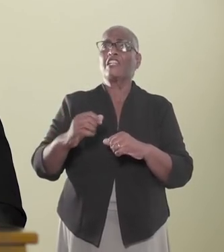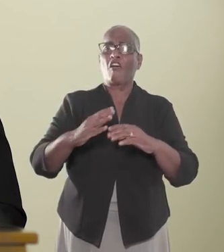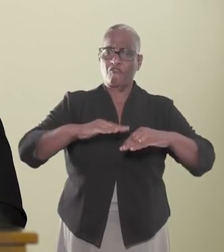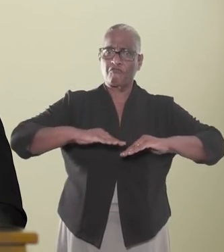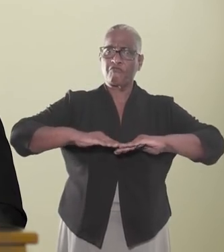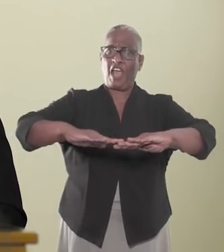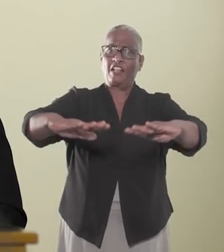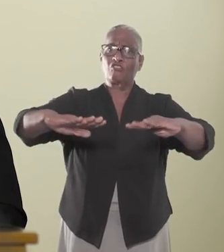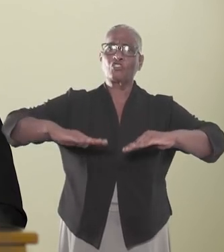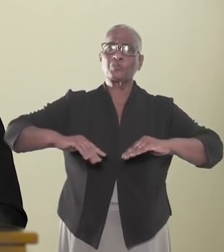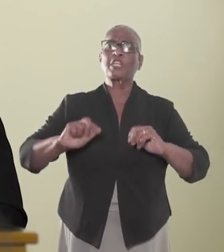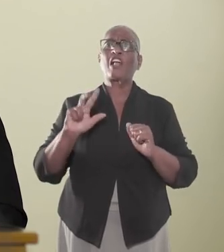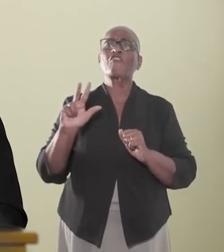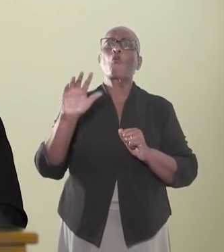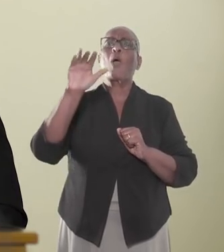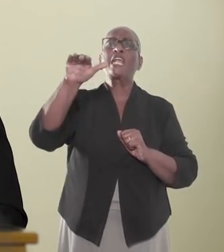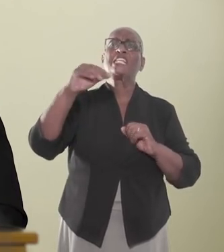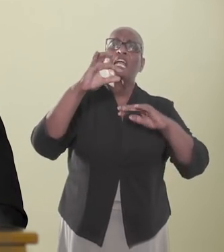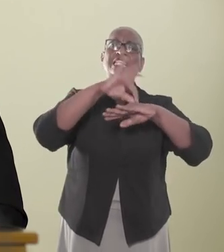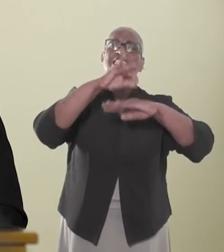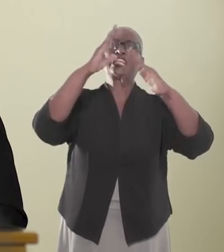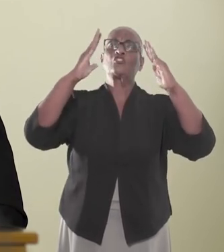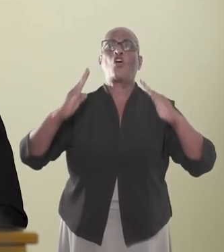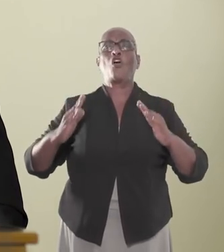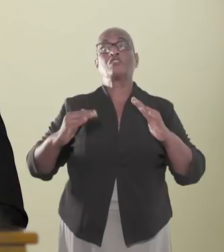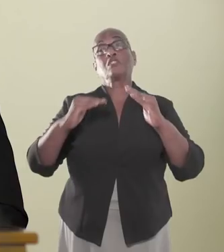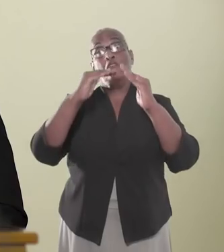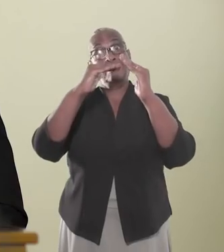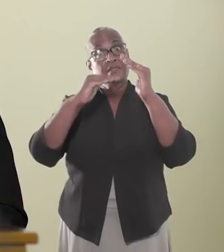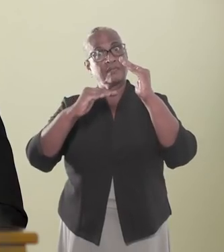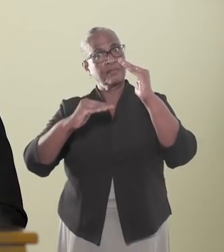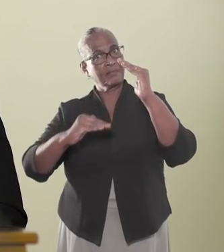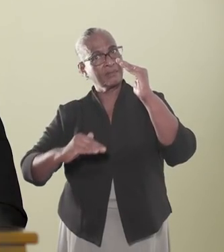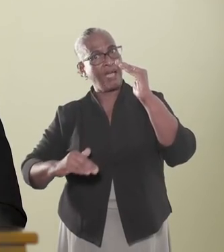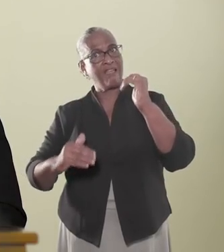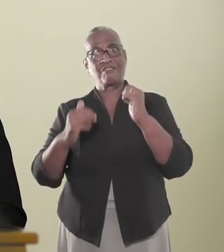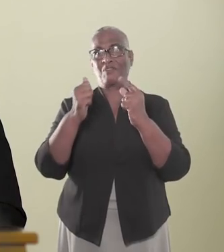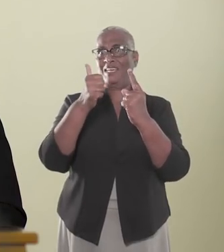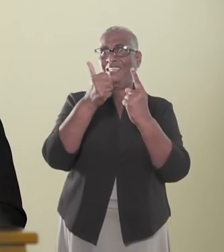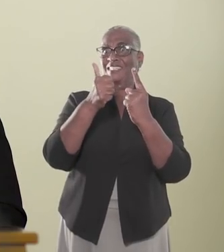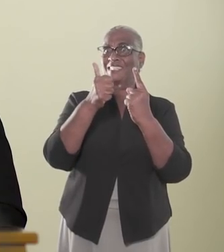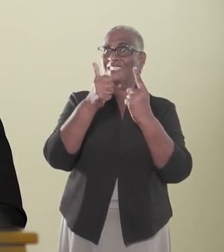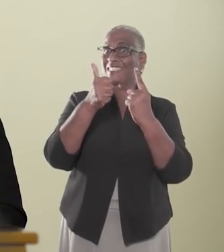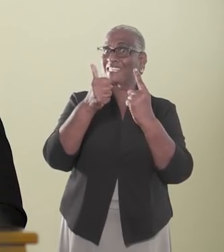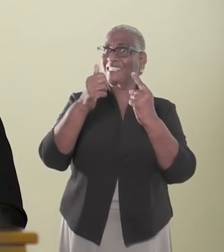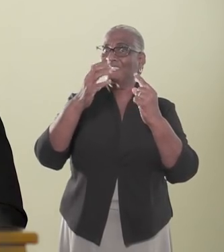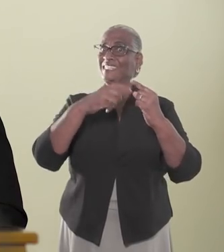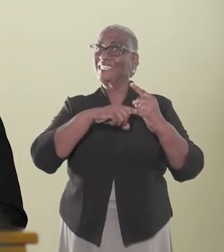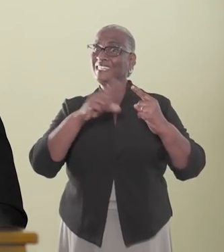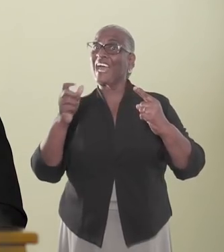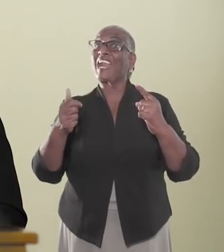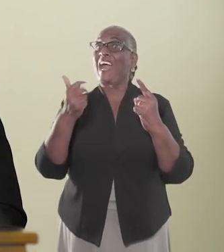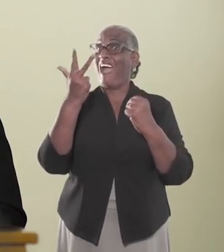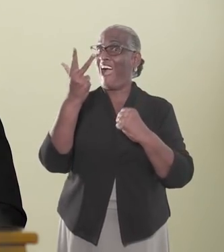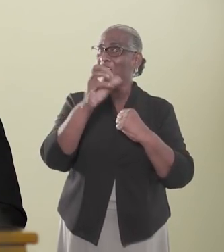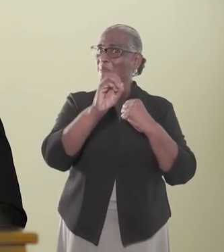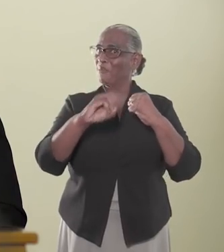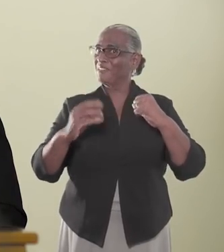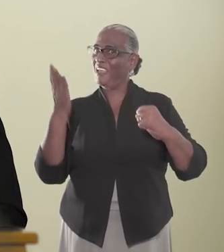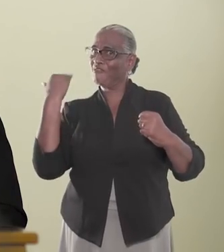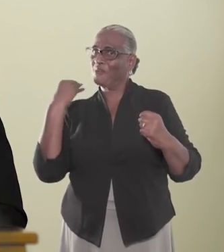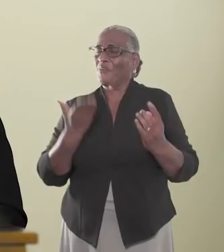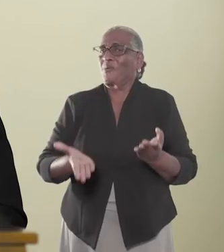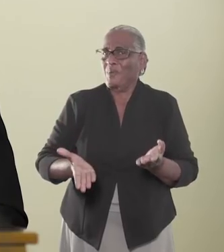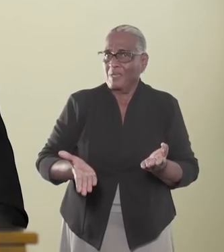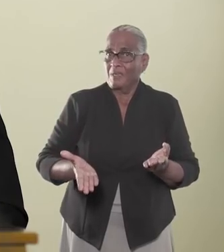isolatieveldhospitaal van het Wanika ziekenhuis. Het is een daling van 16 naar 8% in vergelijking met de